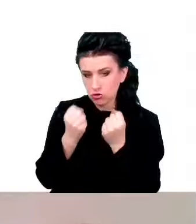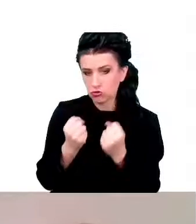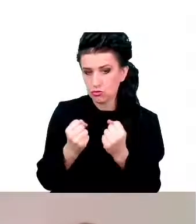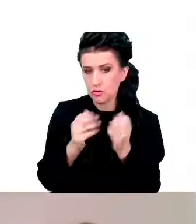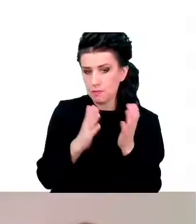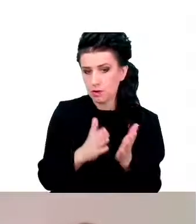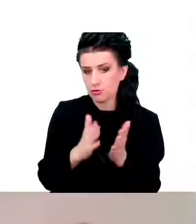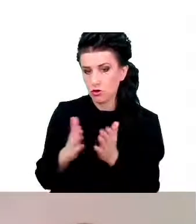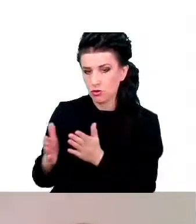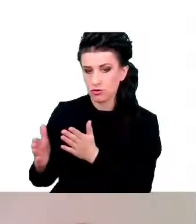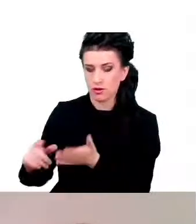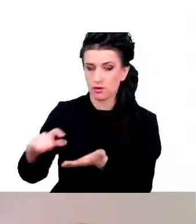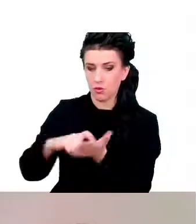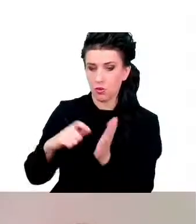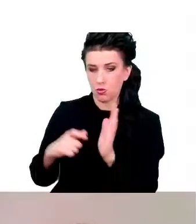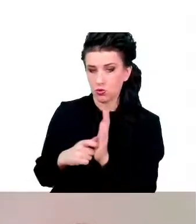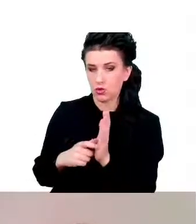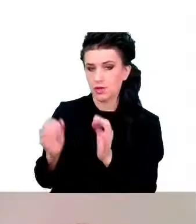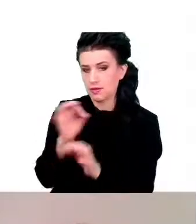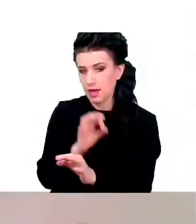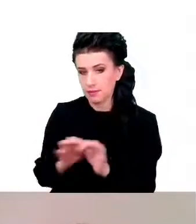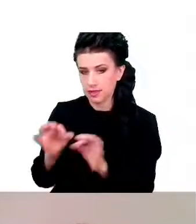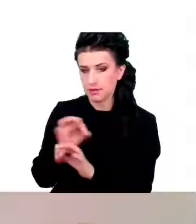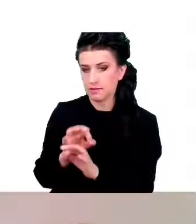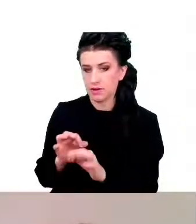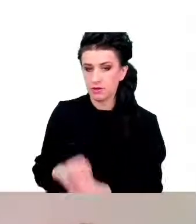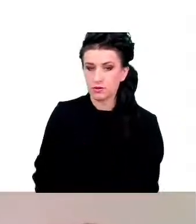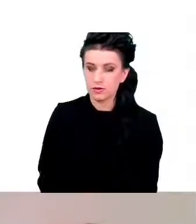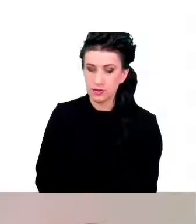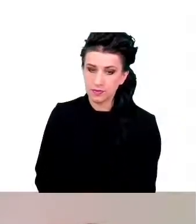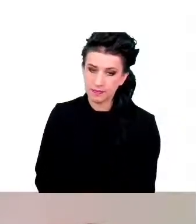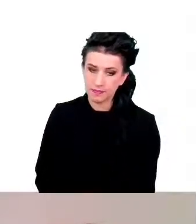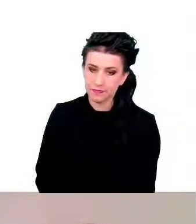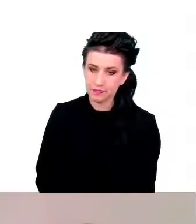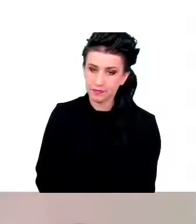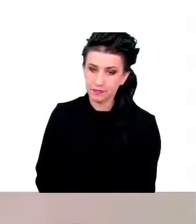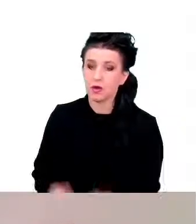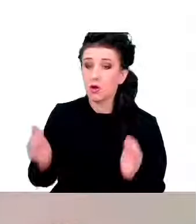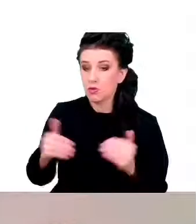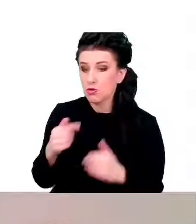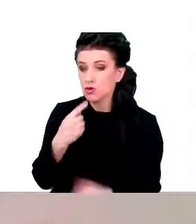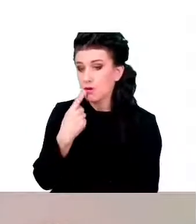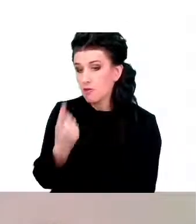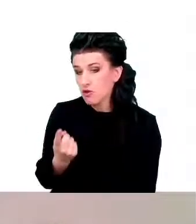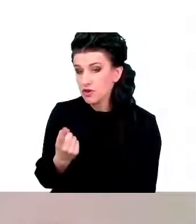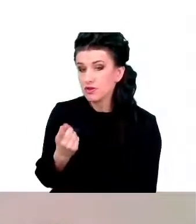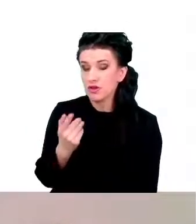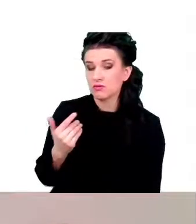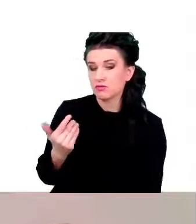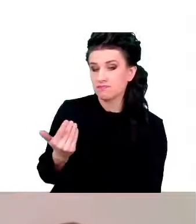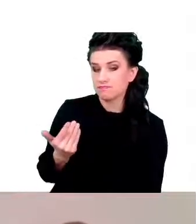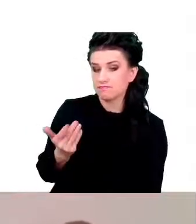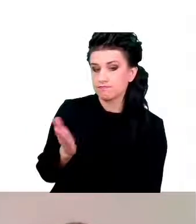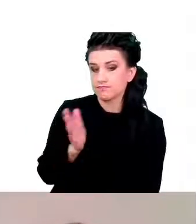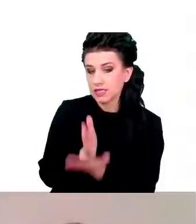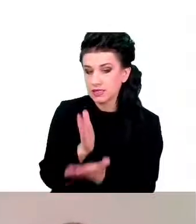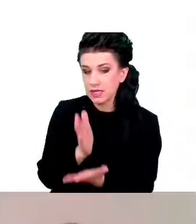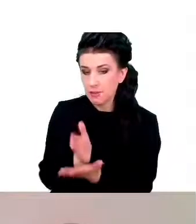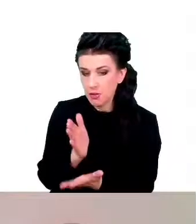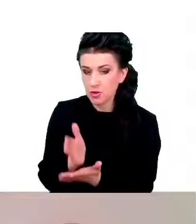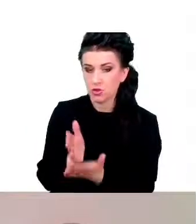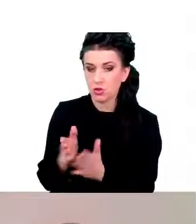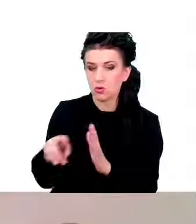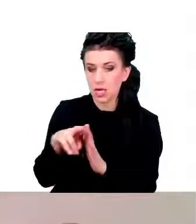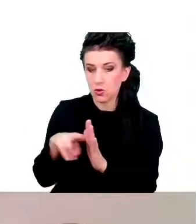naprawiające. I można powiedzieć, że za pomocą regulowania wydajności tych